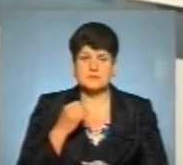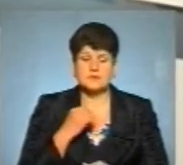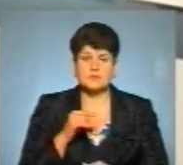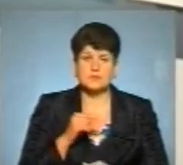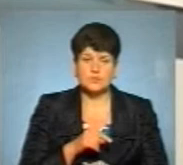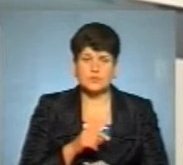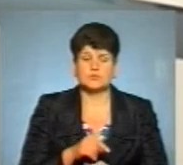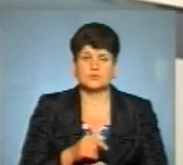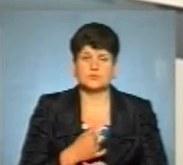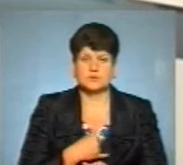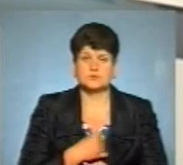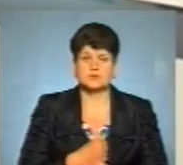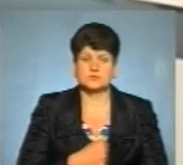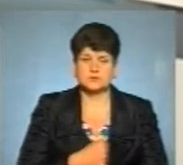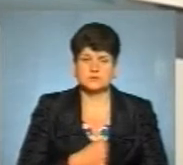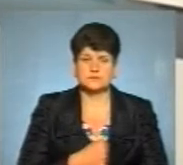тому, що, на жаль,